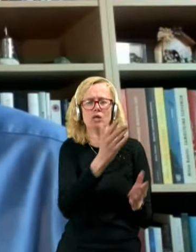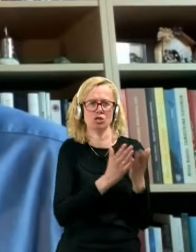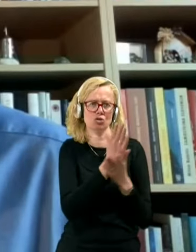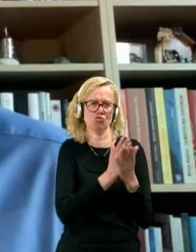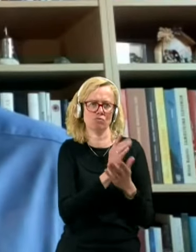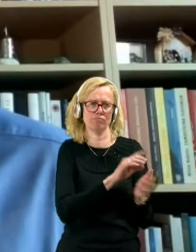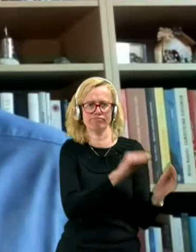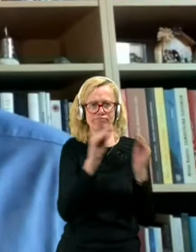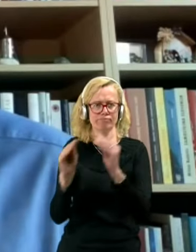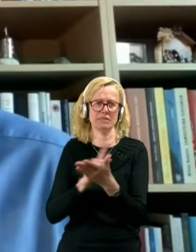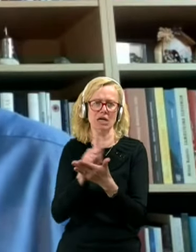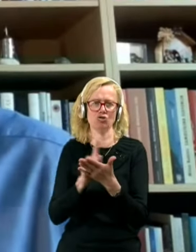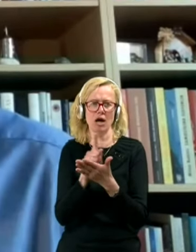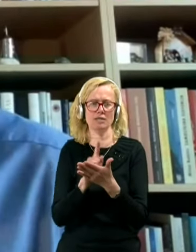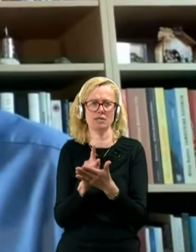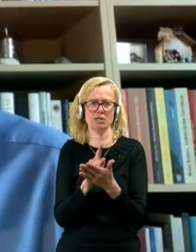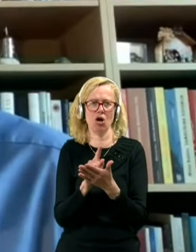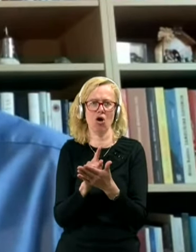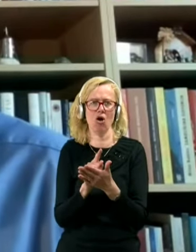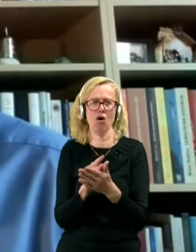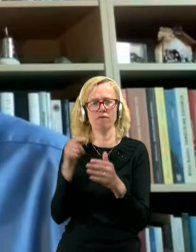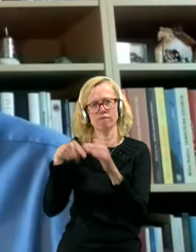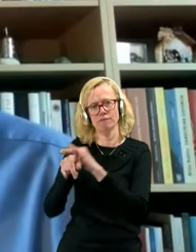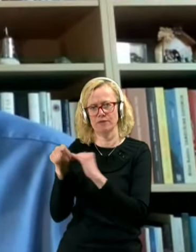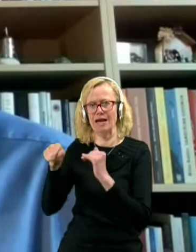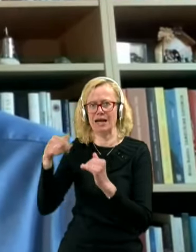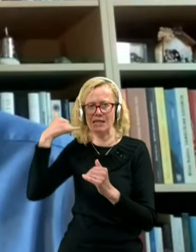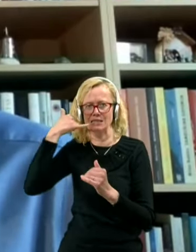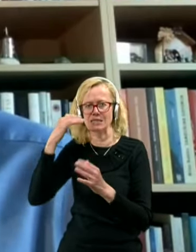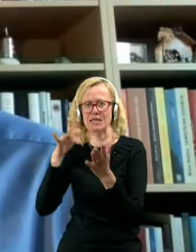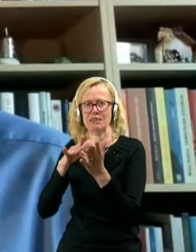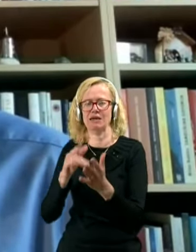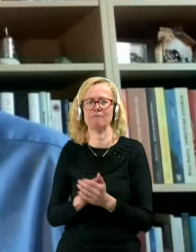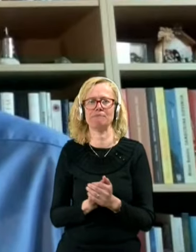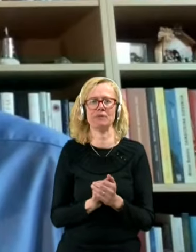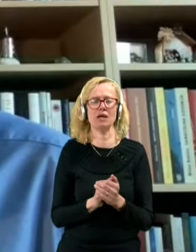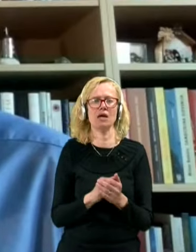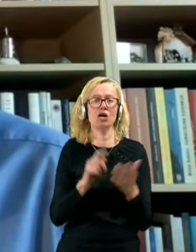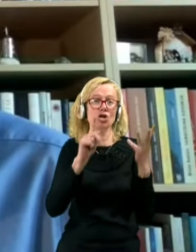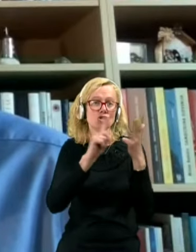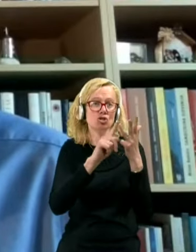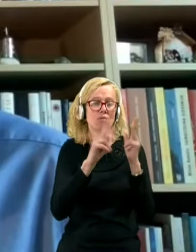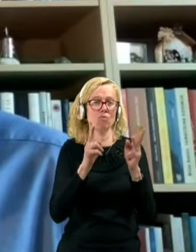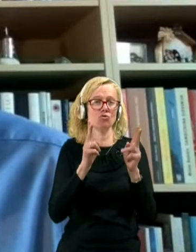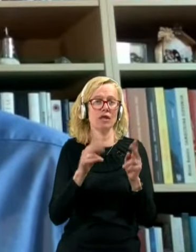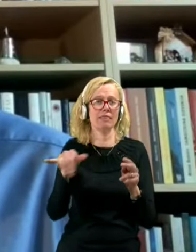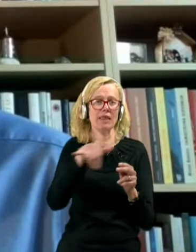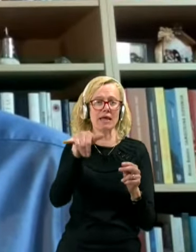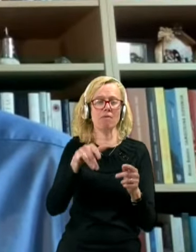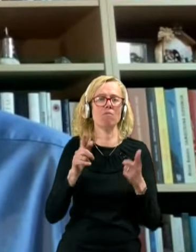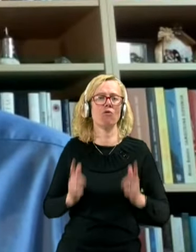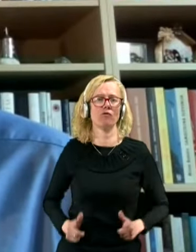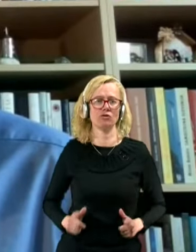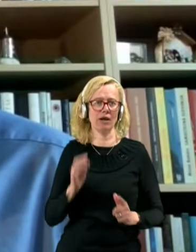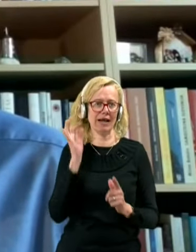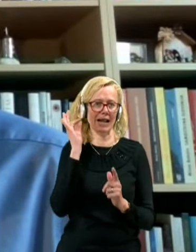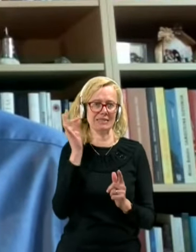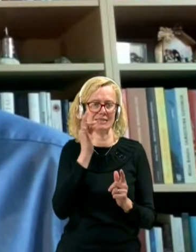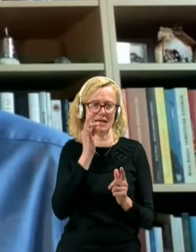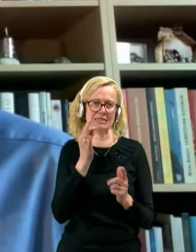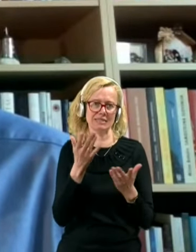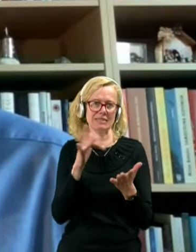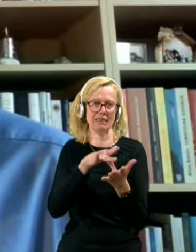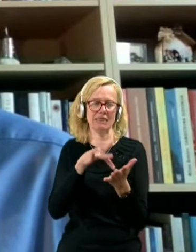začastno vzeli in dal v ta klicni centr. Četrta varianta je bila najem profesionalnega klicnega centra.